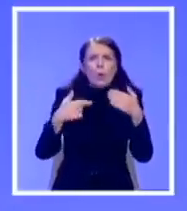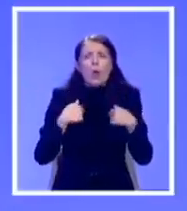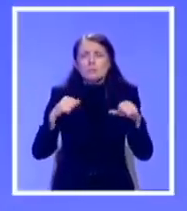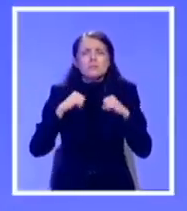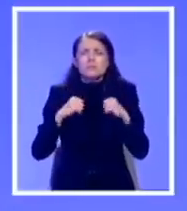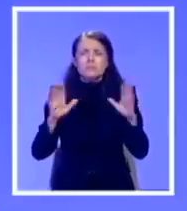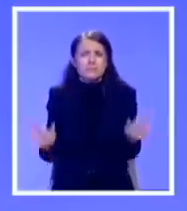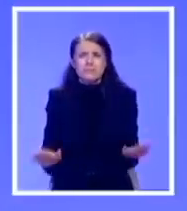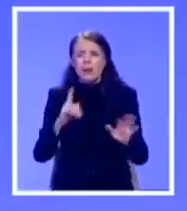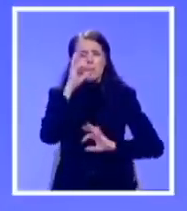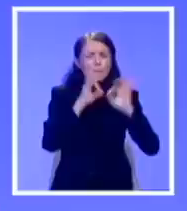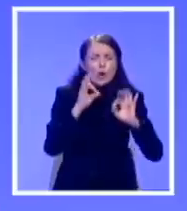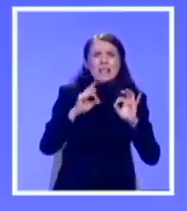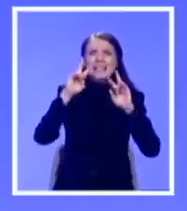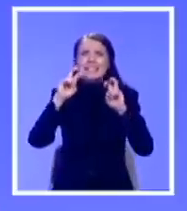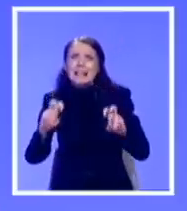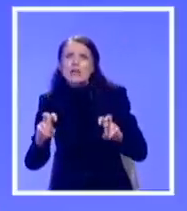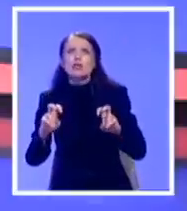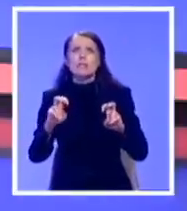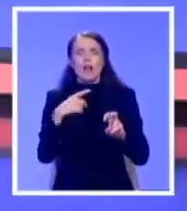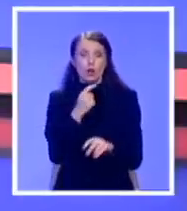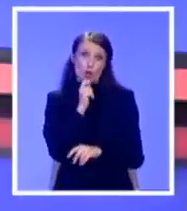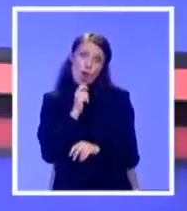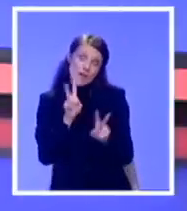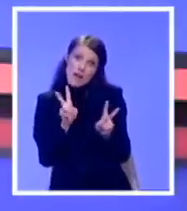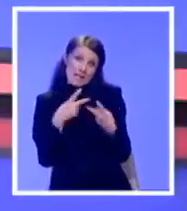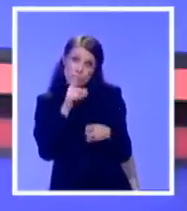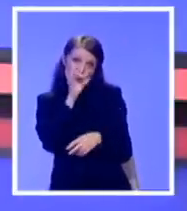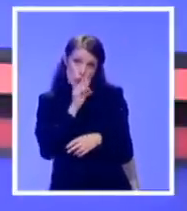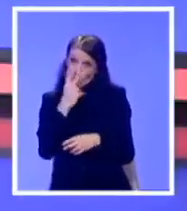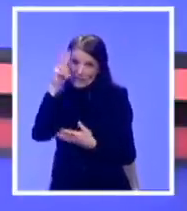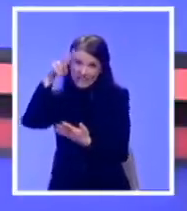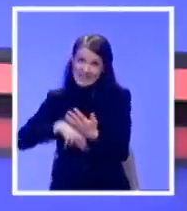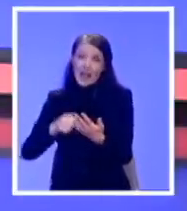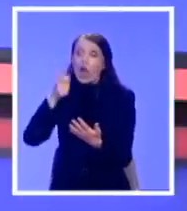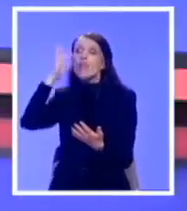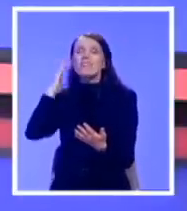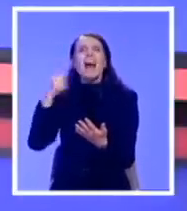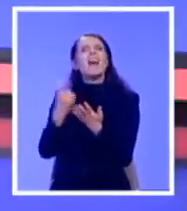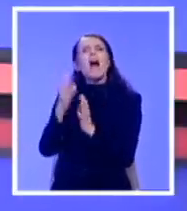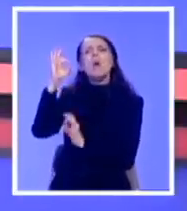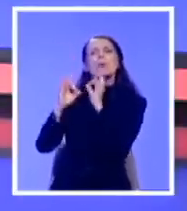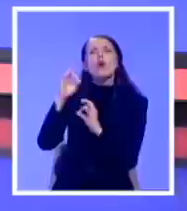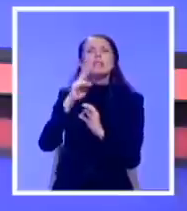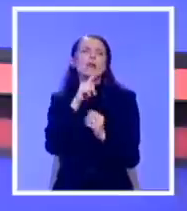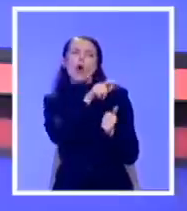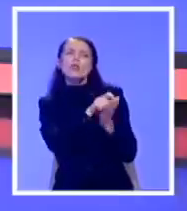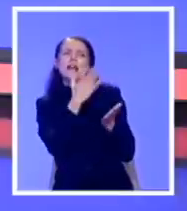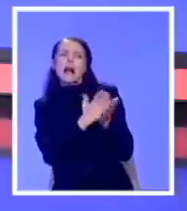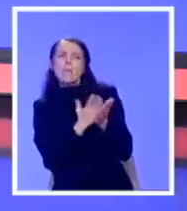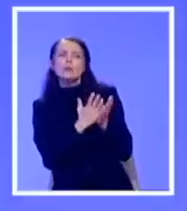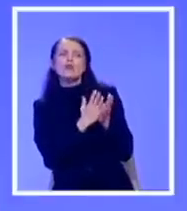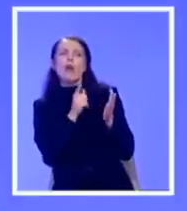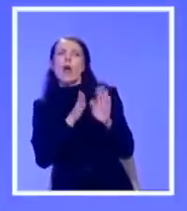procenti, niti me interesuje istraživanja. Ona su uglavnom i lažna. Ne je moguće da ih niste pogledali ovdje dana. apsolutno ne. Nijedna trenutka, niti me to interesuje. Dakle, niti će me ikad